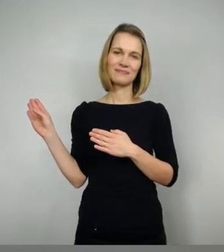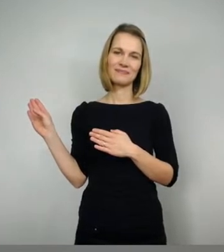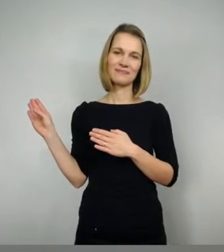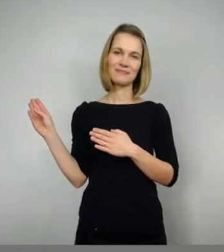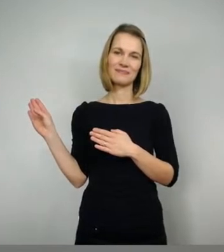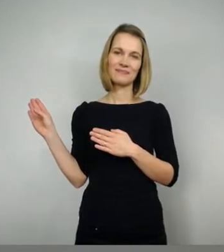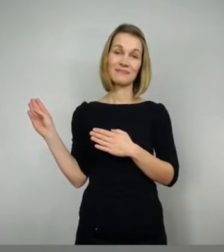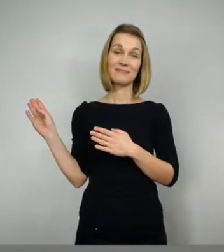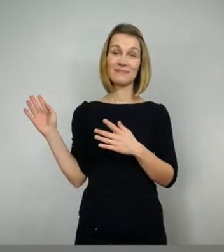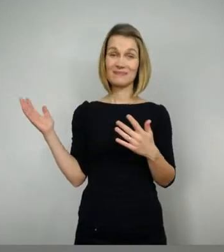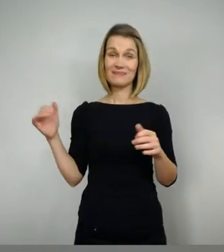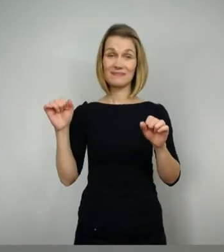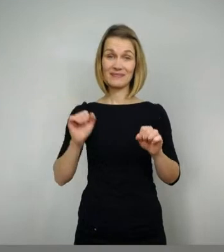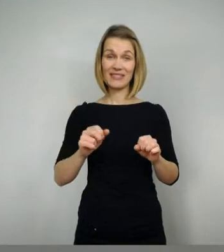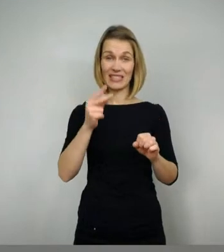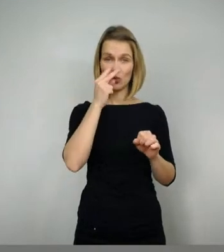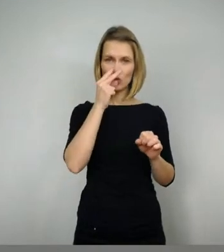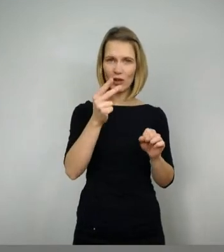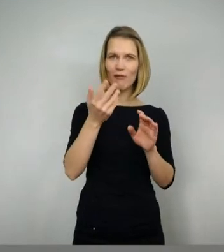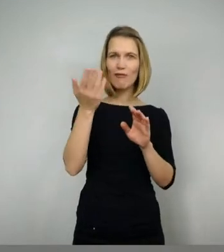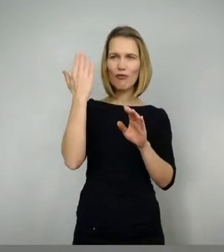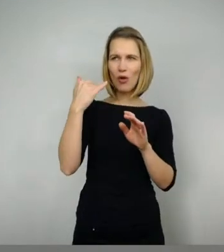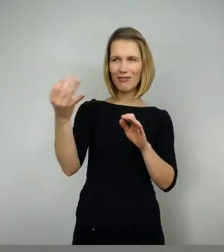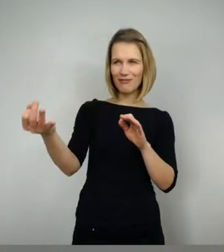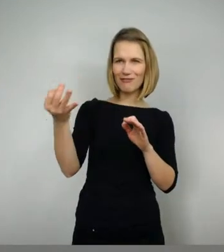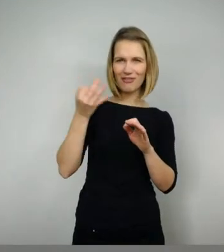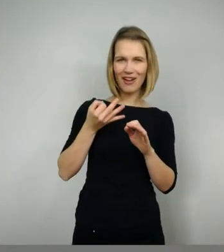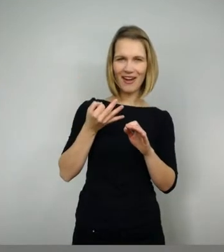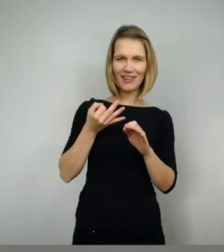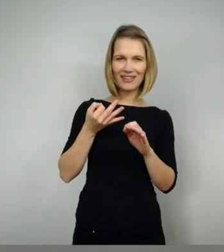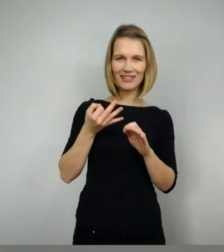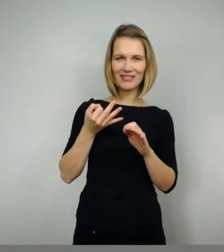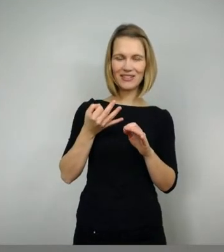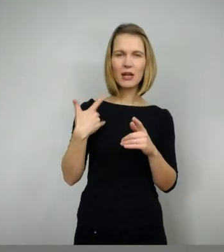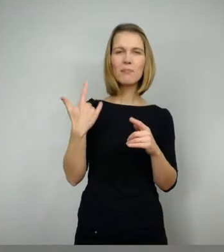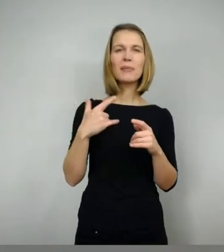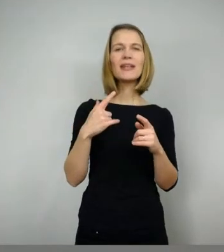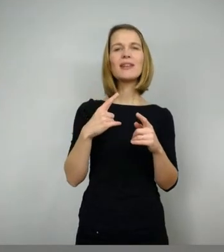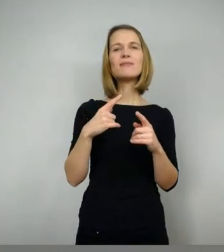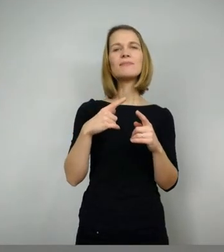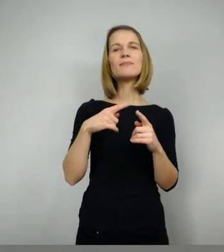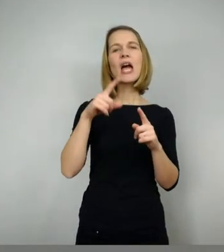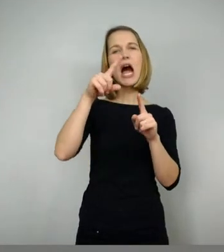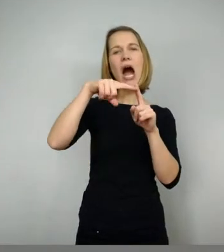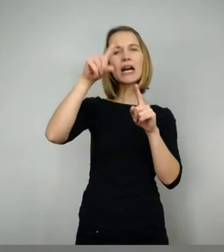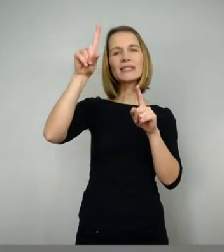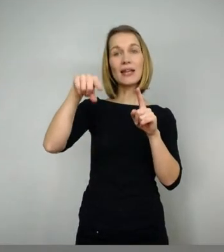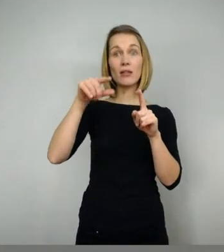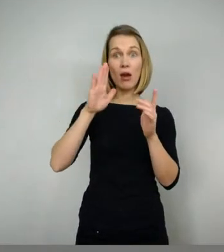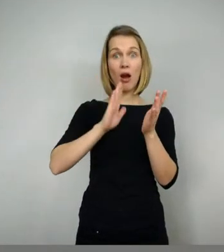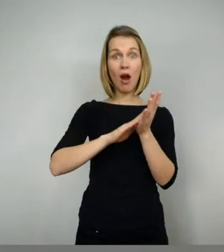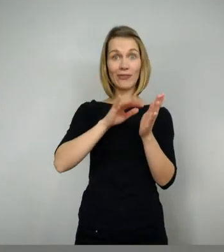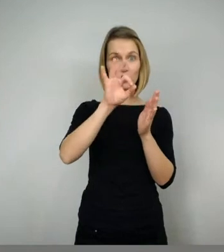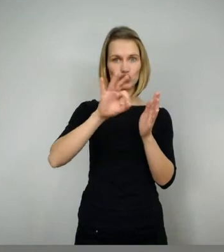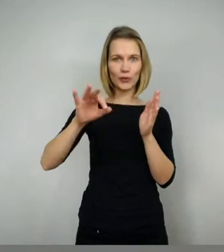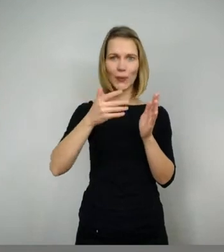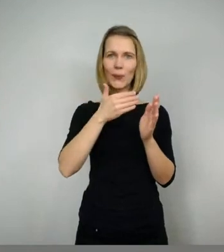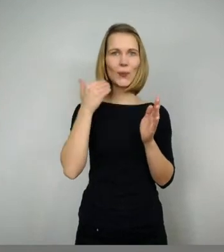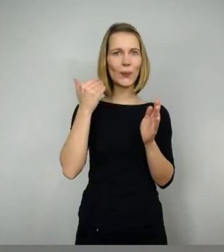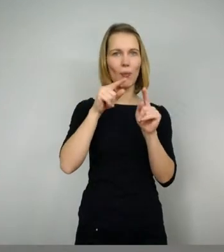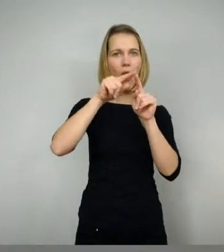Und hier seht ihr jetzt zum Beispiel, wir hatten vorhin die Fragen mit den mit den Axons, mit den Zukunft-Flex. Ja, ihr seht, in der Handschrift sind die nicht da,